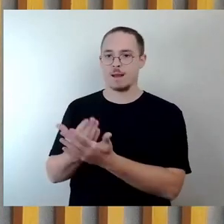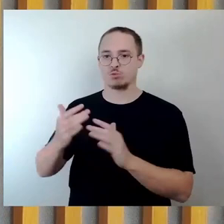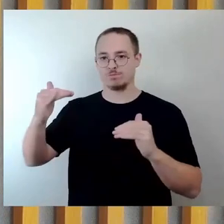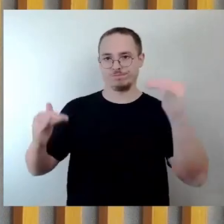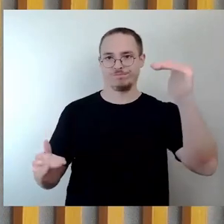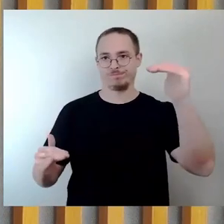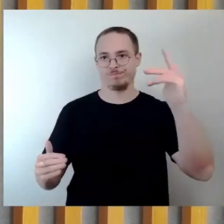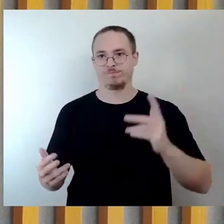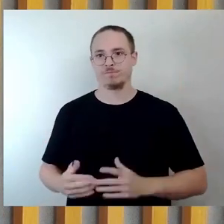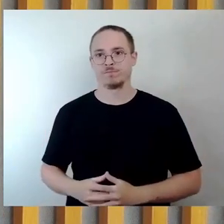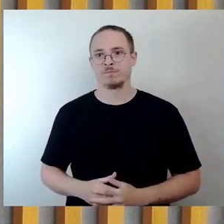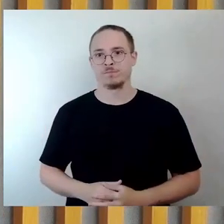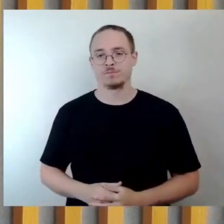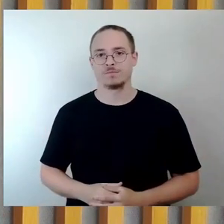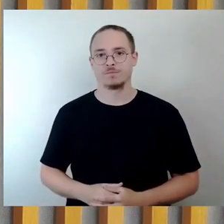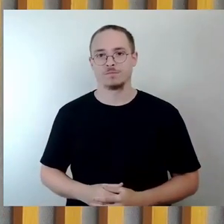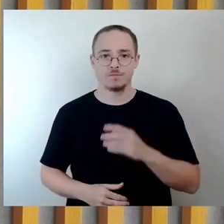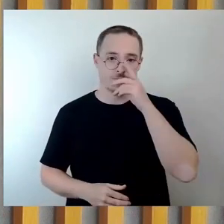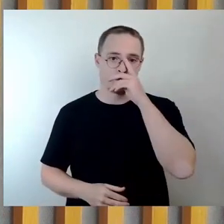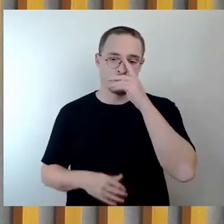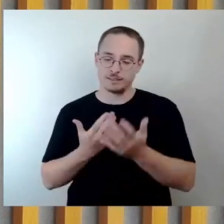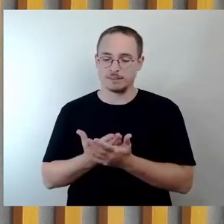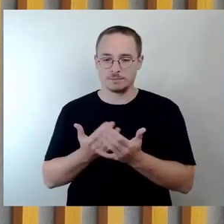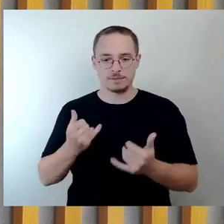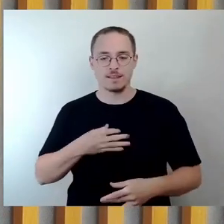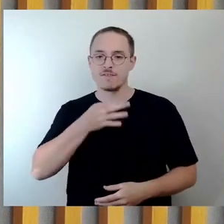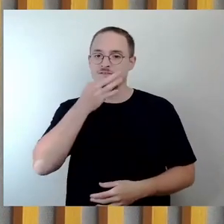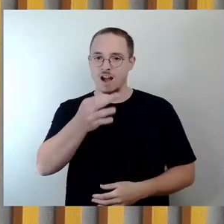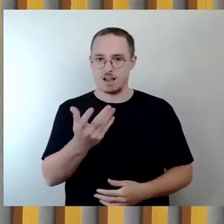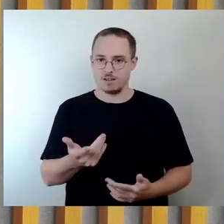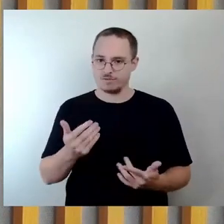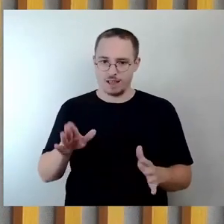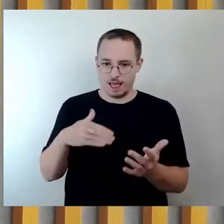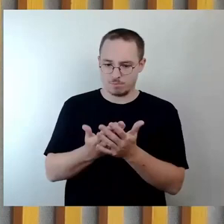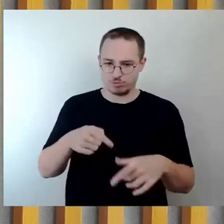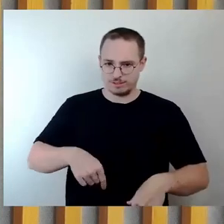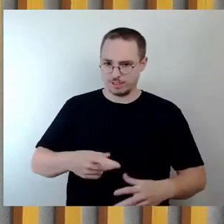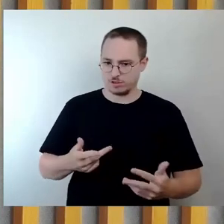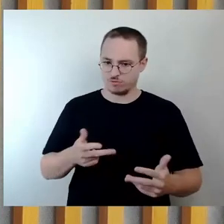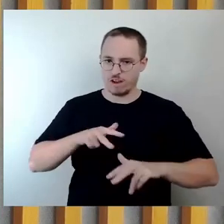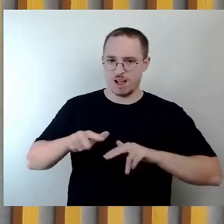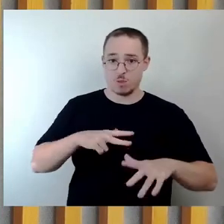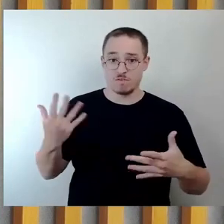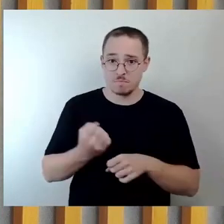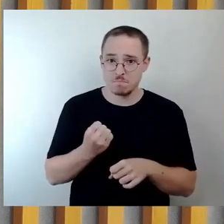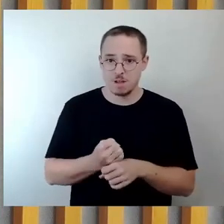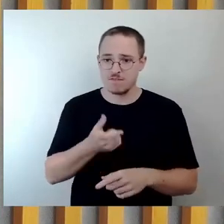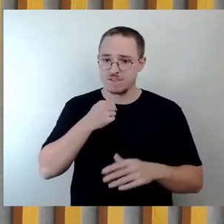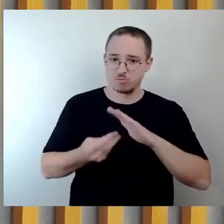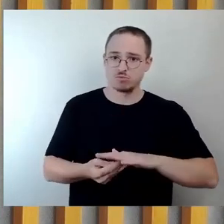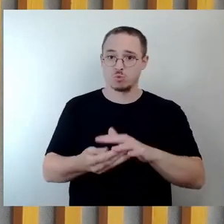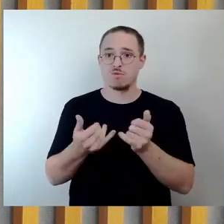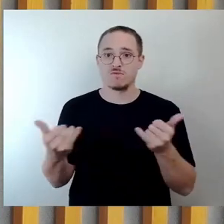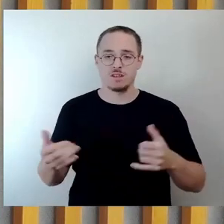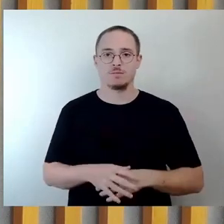für das Angebot des Musikkonservatoriums? Und die zweite Frage. Wie viele Anträge auf musikalische Ausbildung mussten im letzten